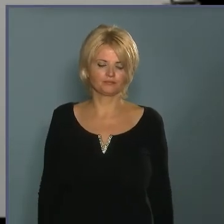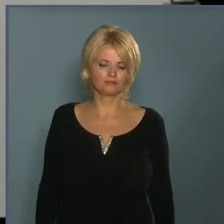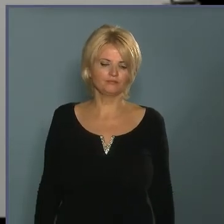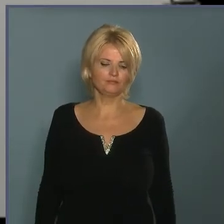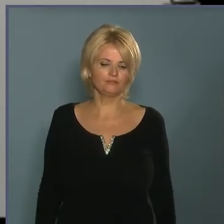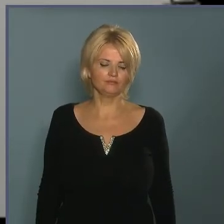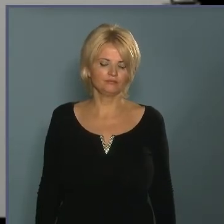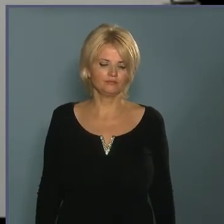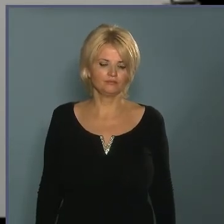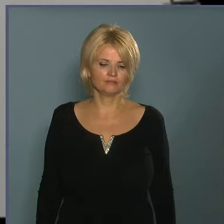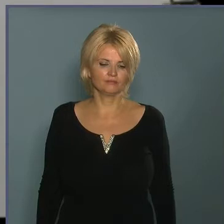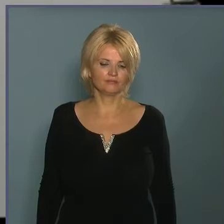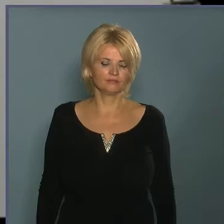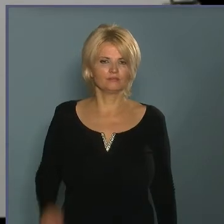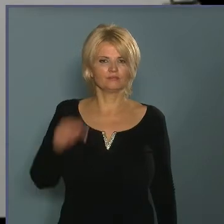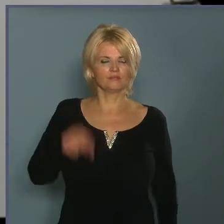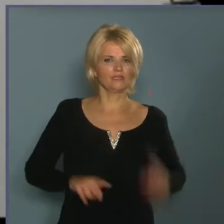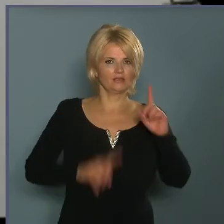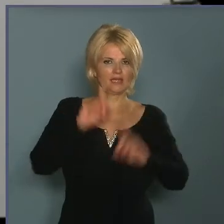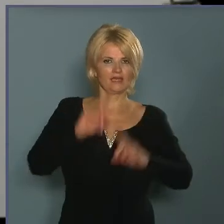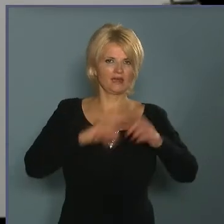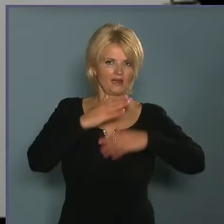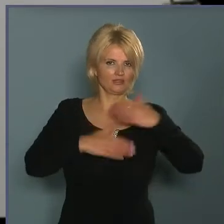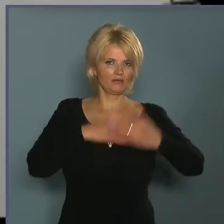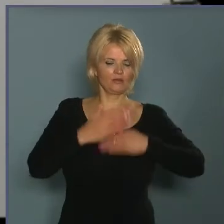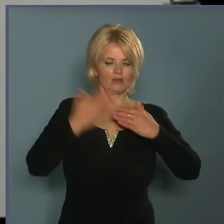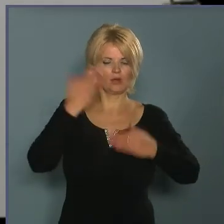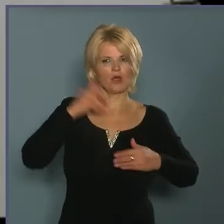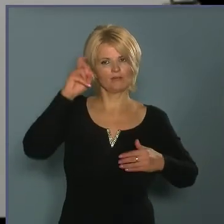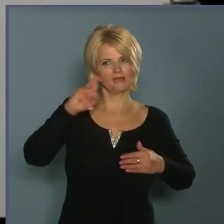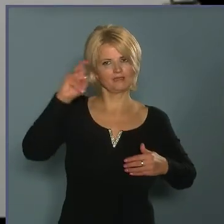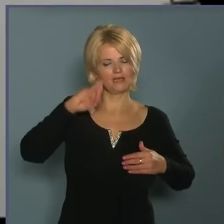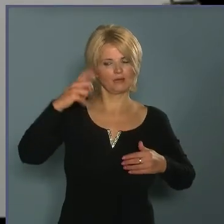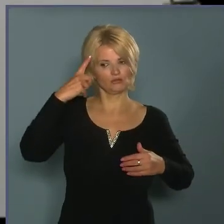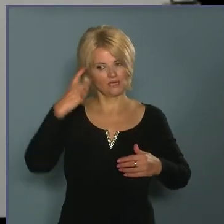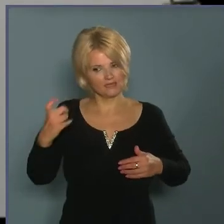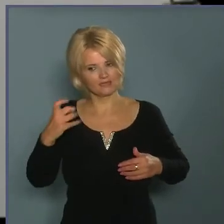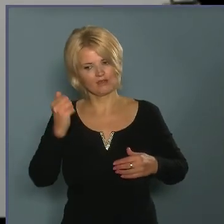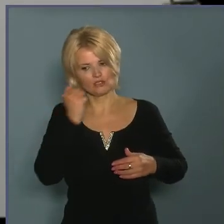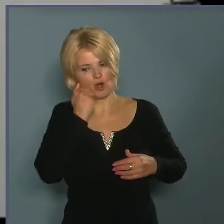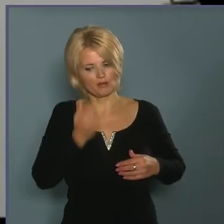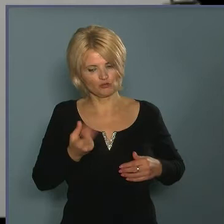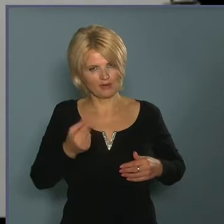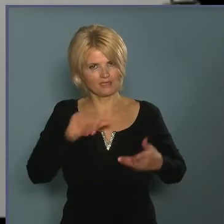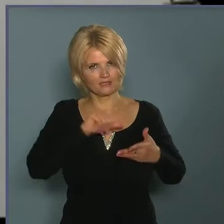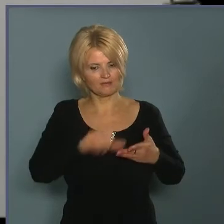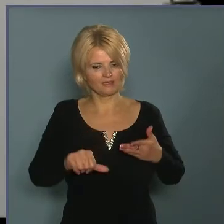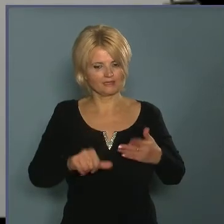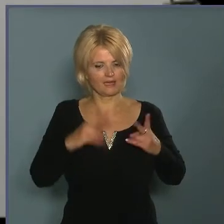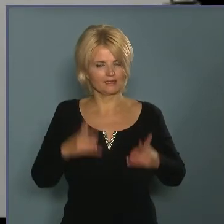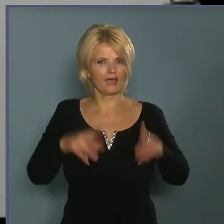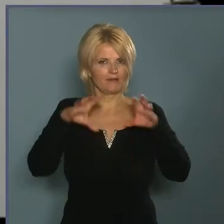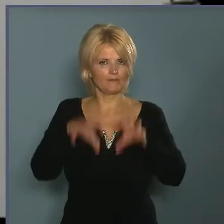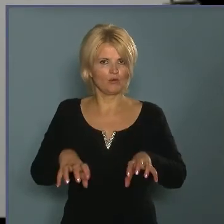Amit elmondott szerkesztő úr, tehát ez az eljárási folyamat. Nyilván ha a pénztáros érzékelni, hogy a hamis pénz, akkor ezt le kell